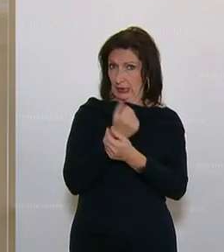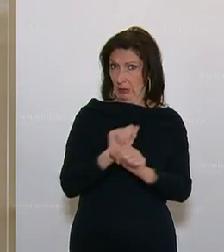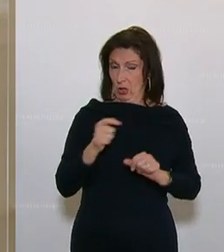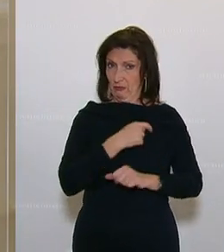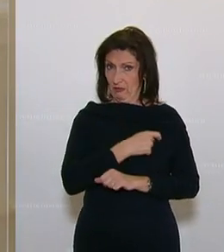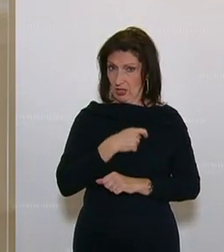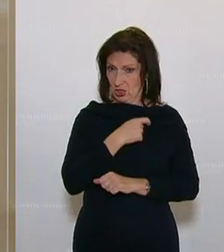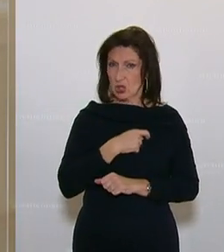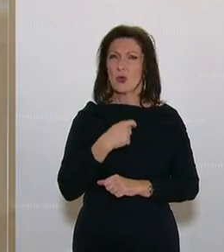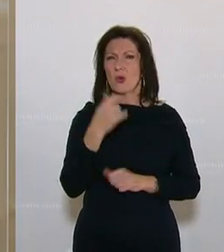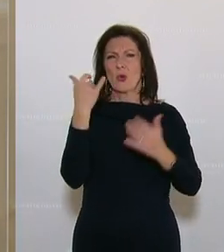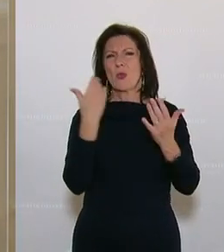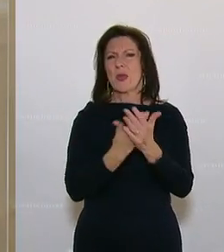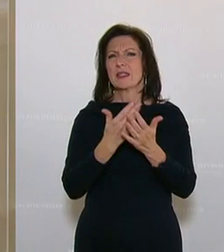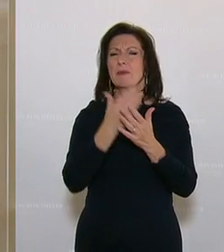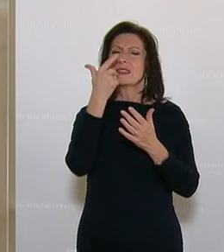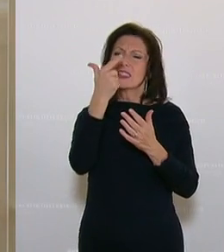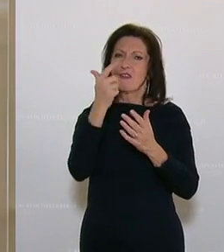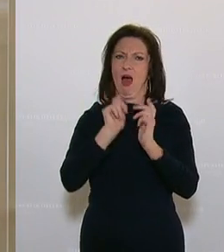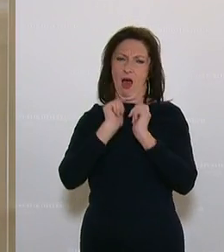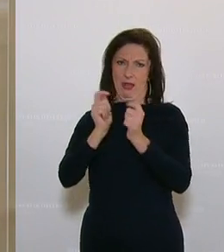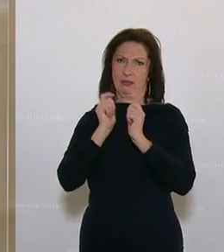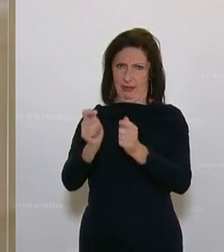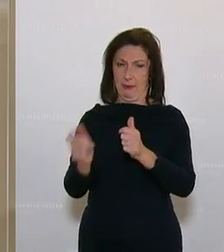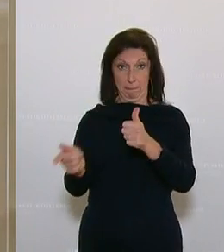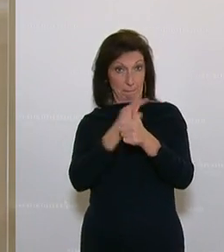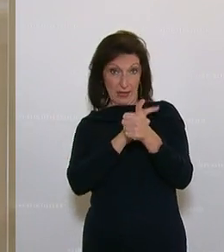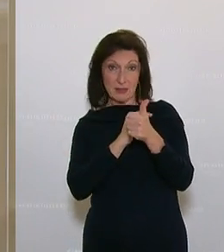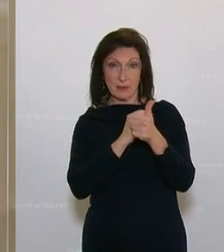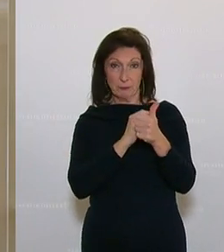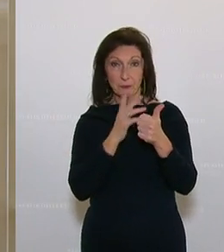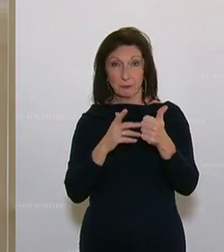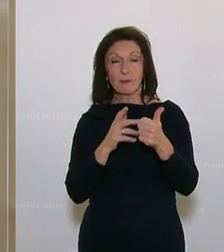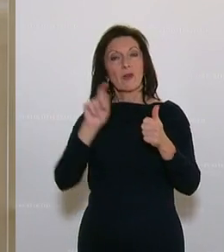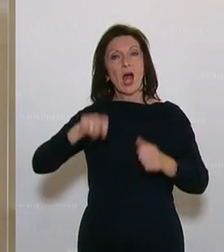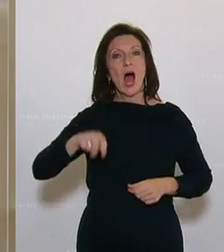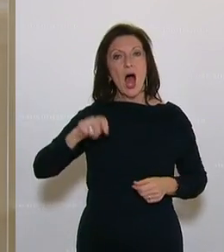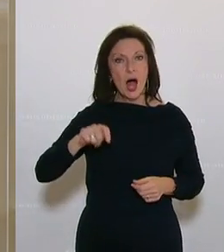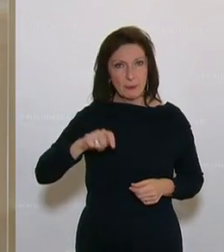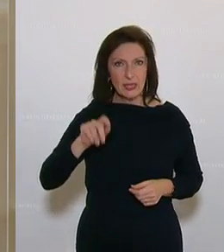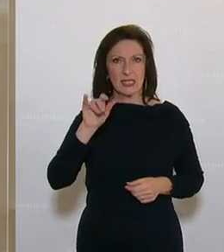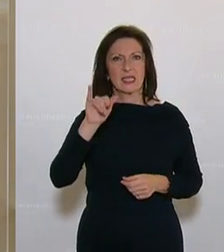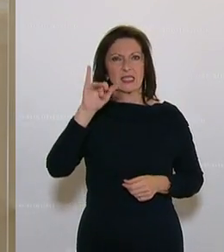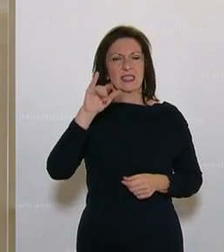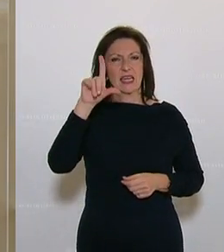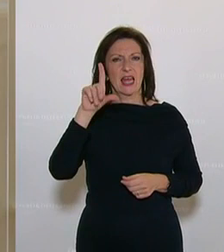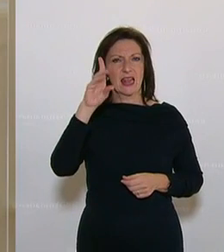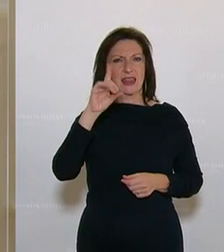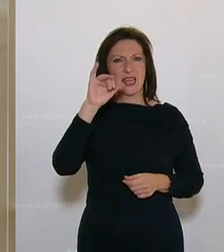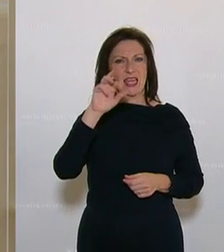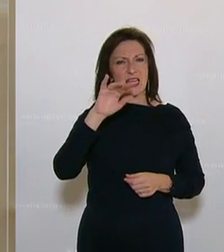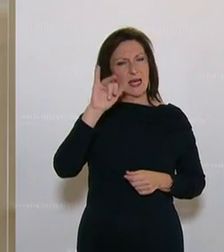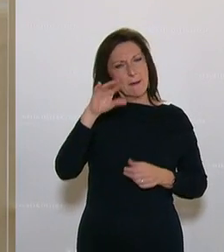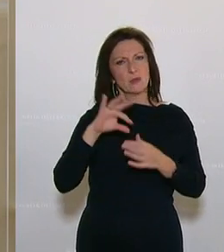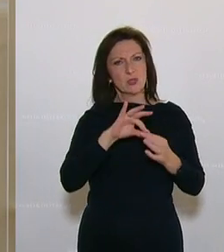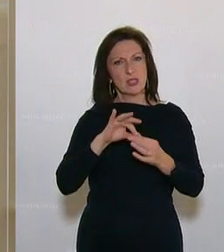bringe hier zwei Anträge ein. Zuerst einen Abänderungsantrag der Abgeordneten Mag. Selma-Jildirim, Genossinnen und Genossen zur